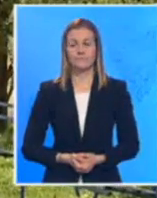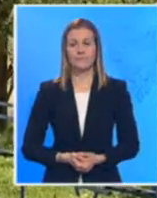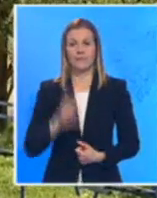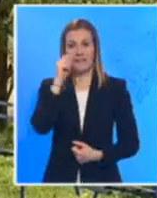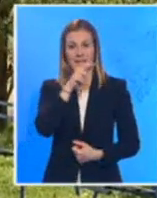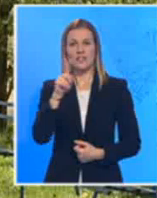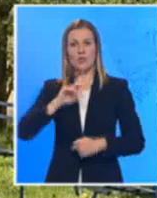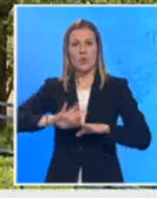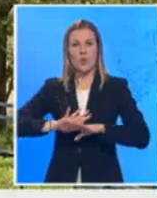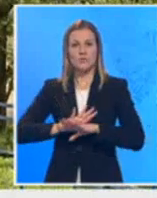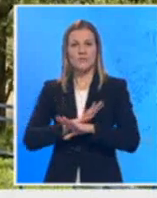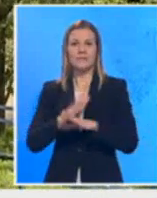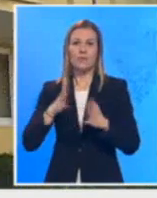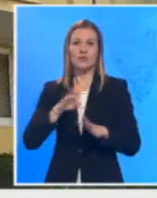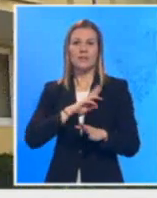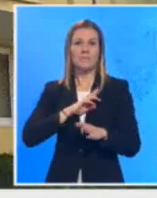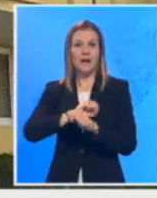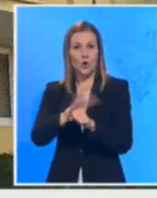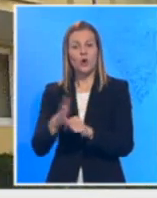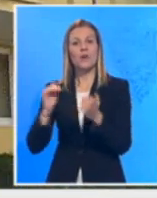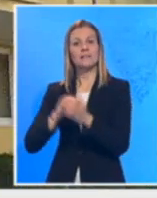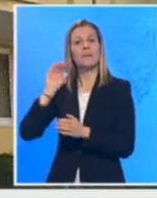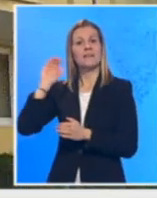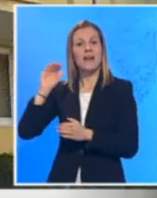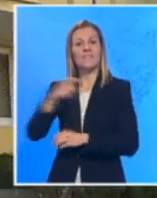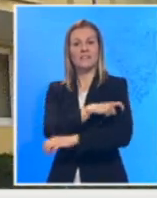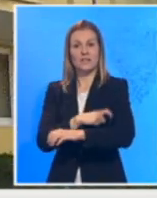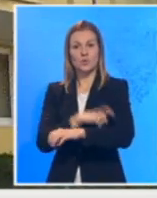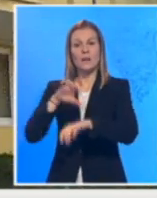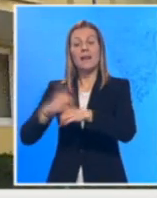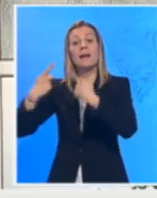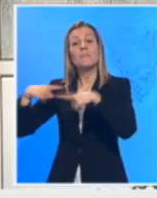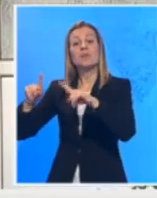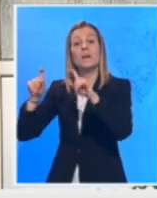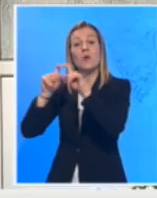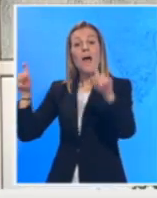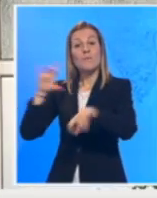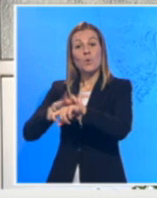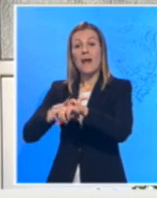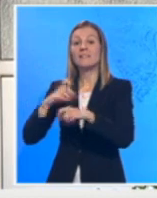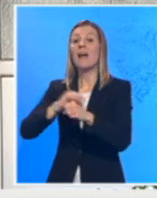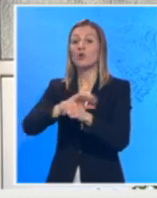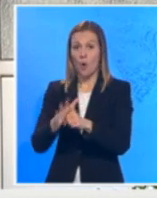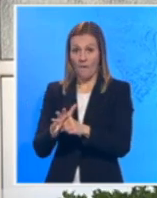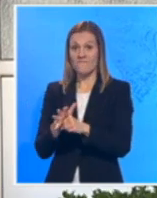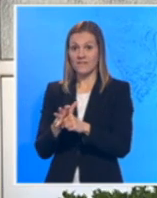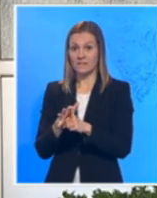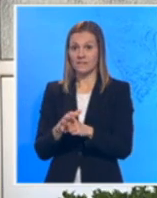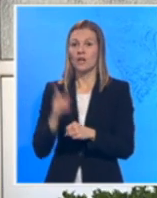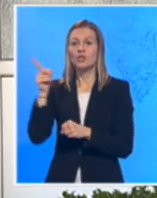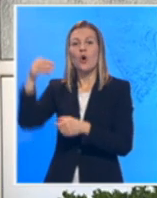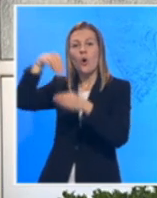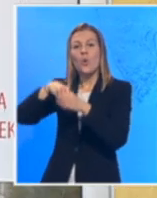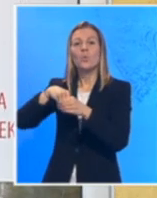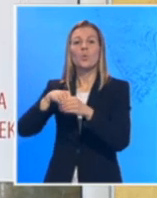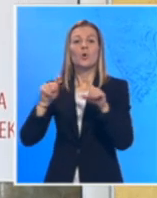Građani sa simptomima koronavirusa treba da se jave dežurnim lekarima u posebnim COVID ambulantama koje su na početku krize formirane u okviru